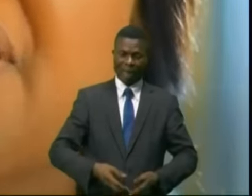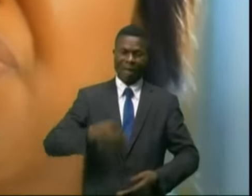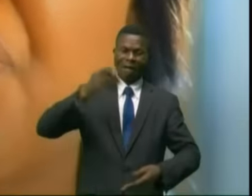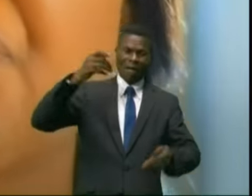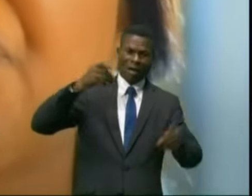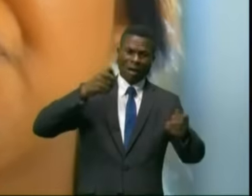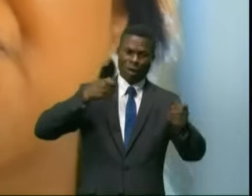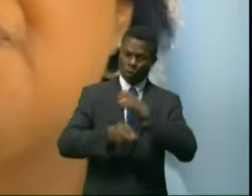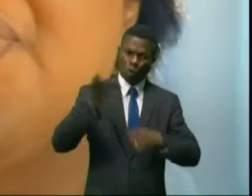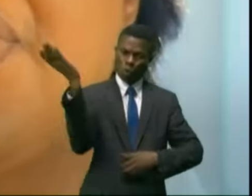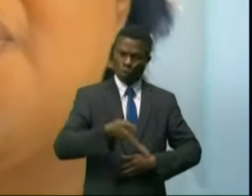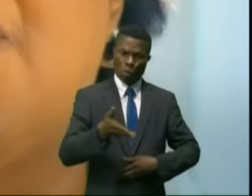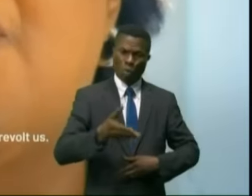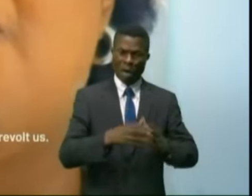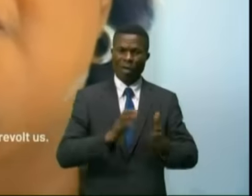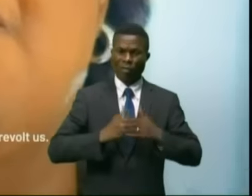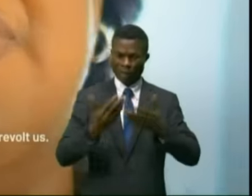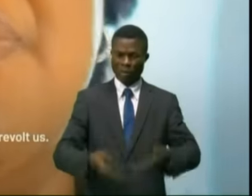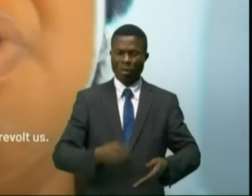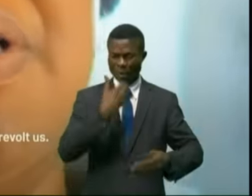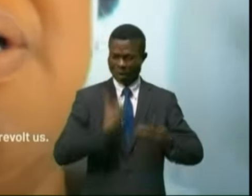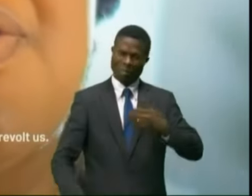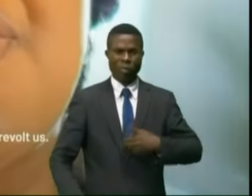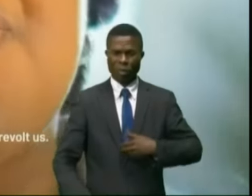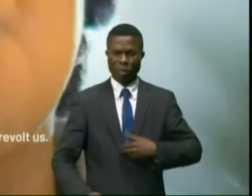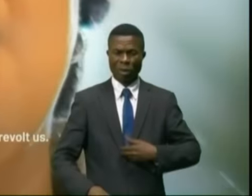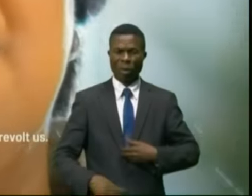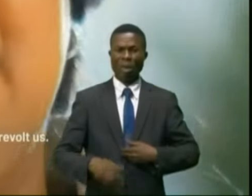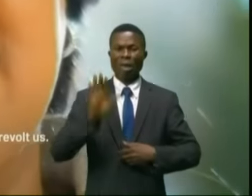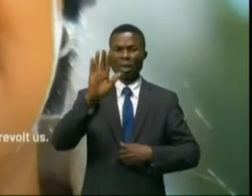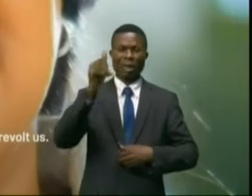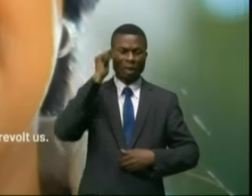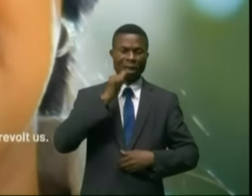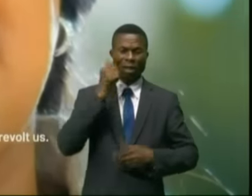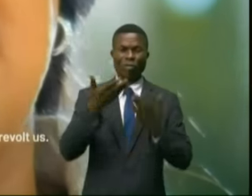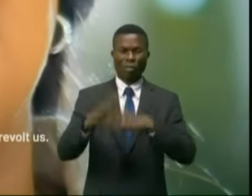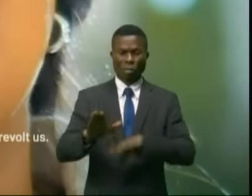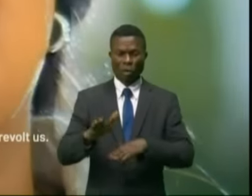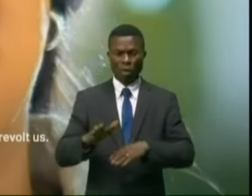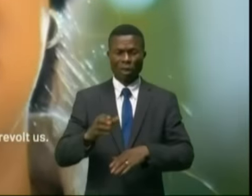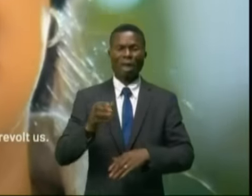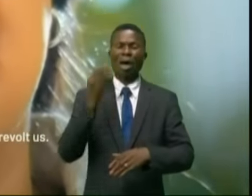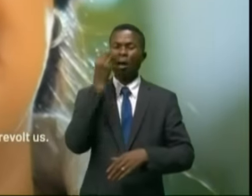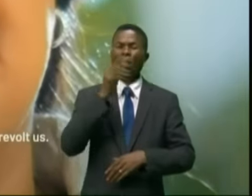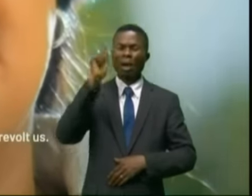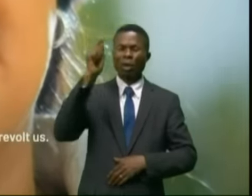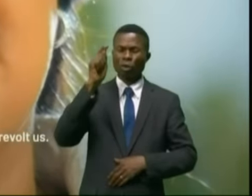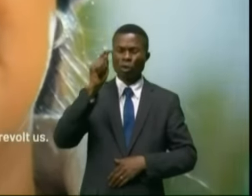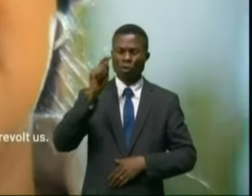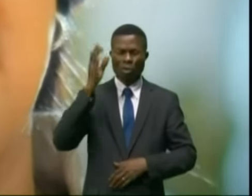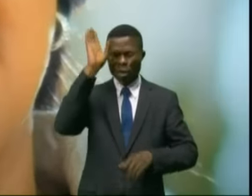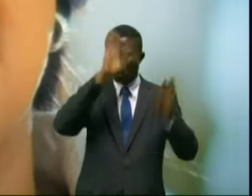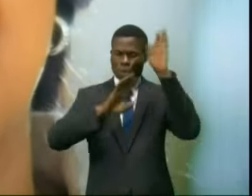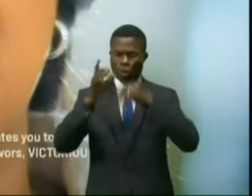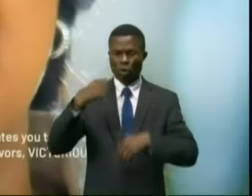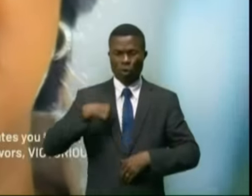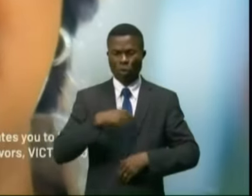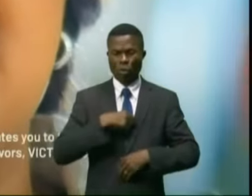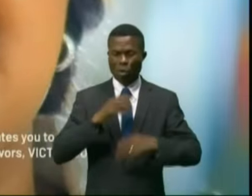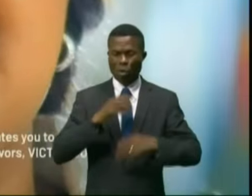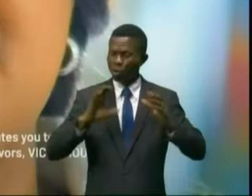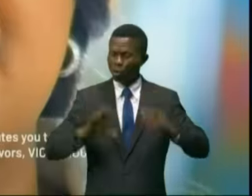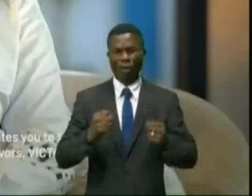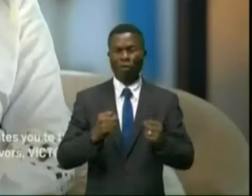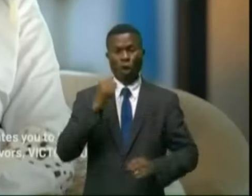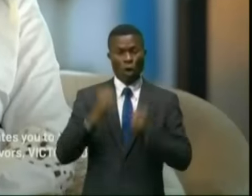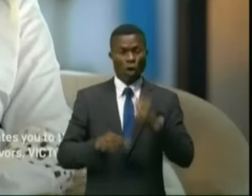sa fille et tant d'autres. Vos témoignages nous reluversent, ils nous révoltent. Mais votre